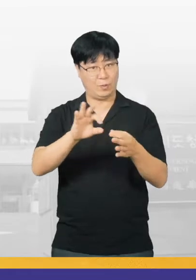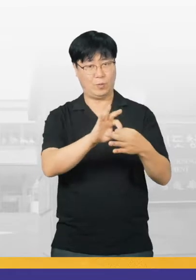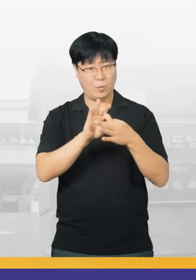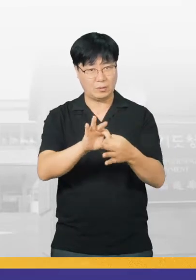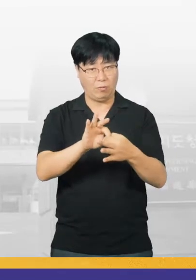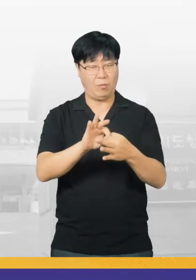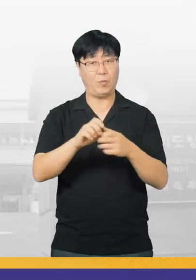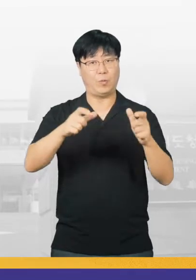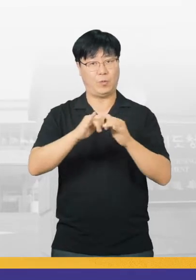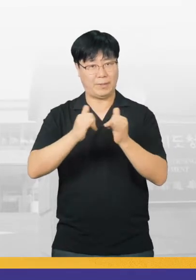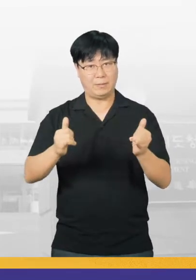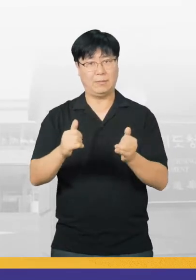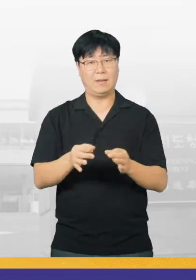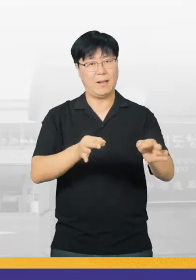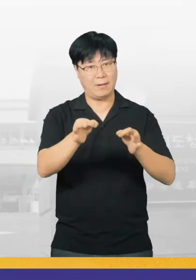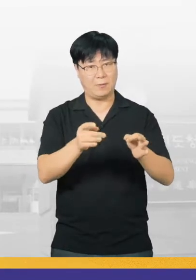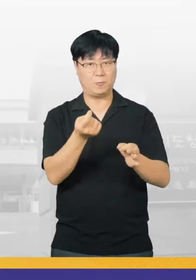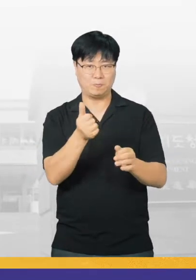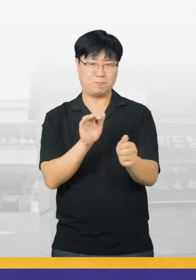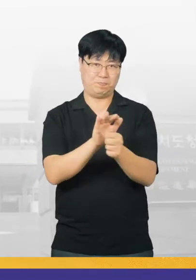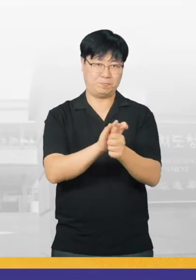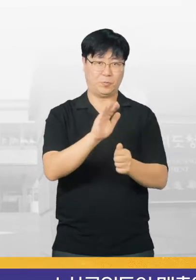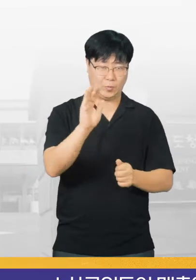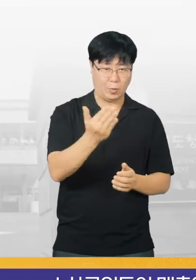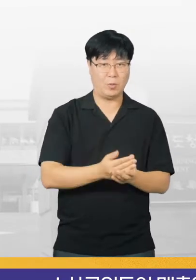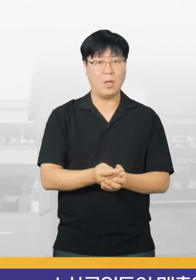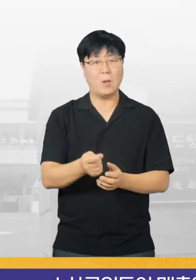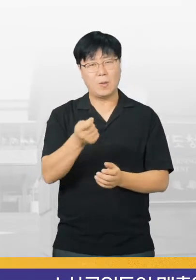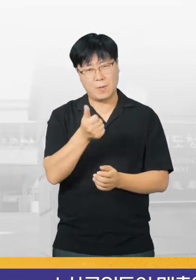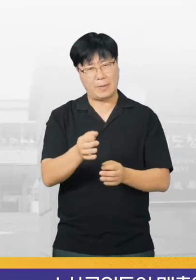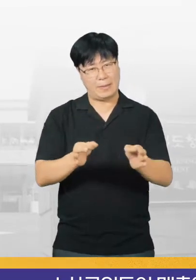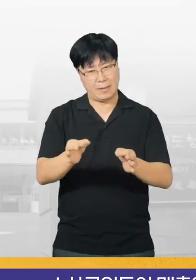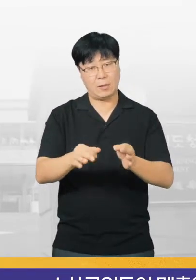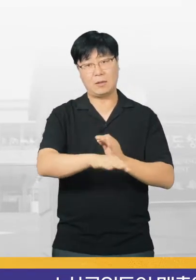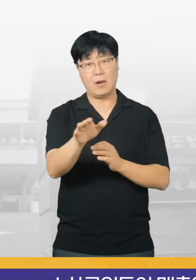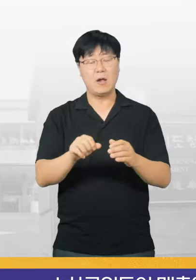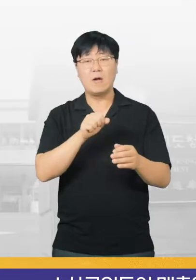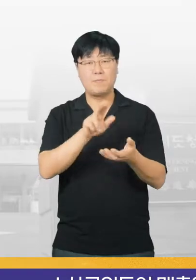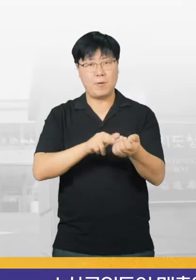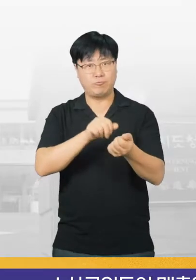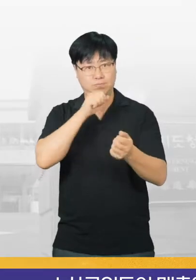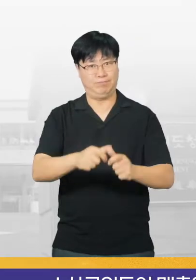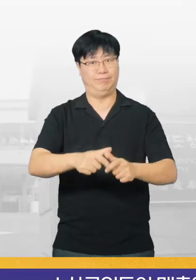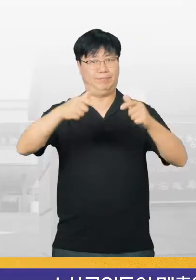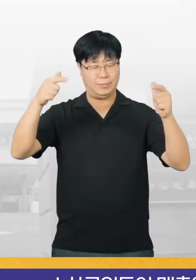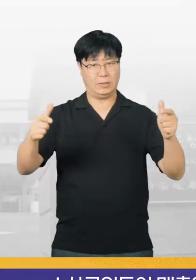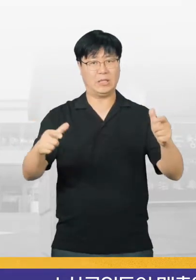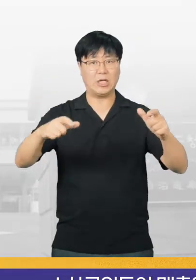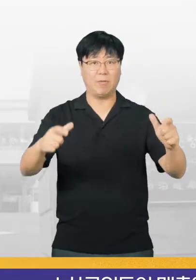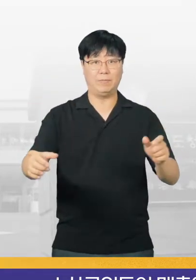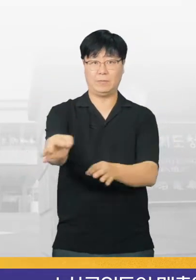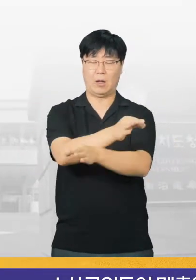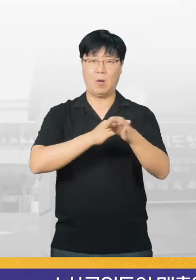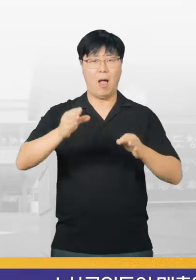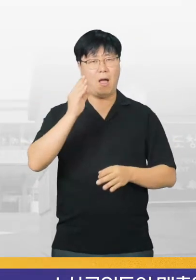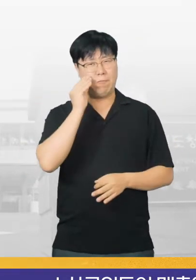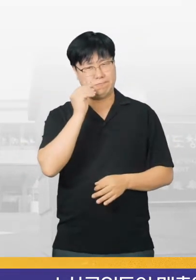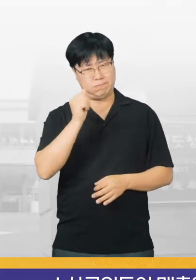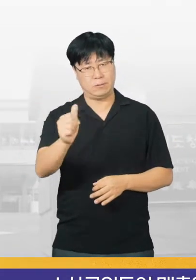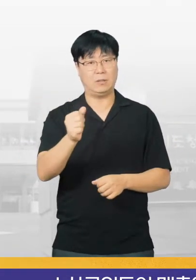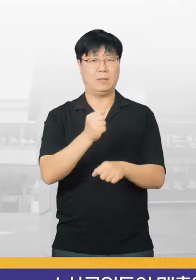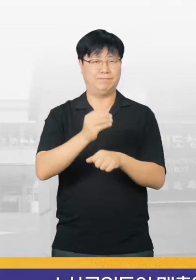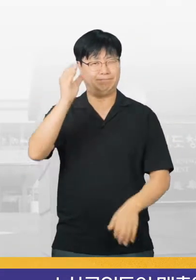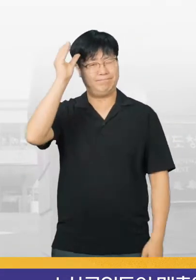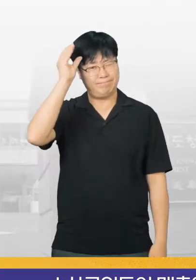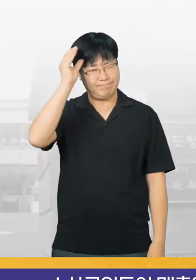통해 도민들이 가게에 조금이나마 보탬이 되고 소상공인들의 매출액이 늘어나서 지역경제에 활기가 넘쳤으면